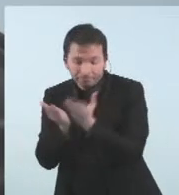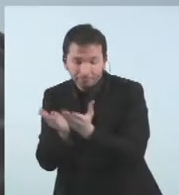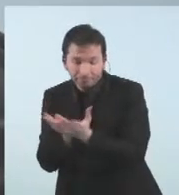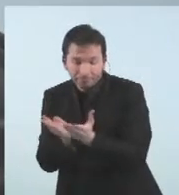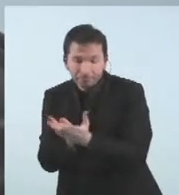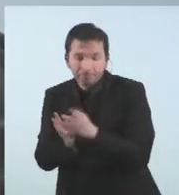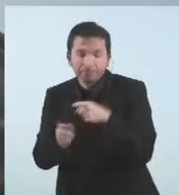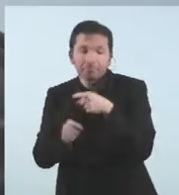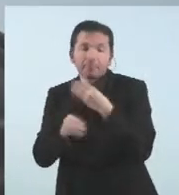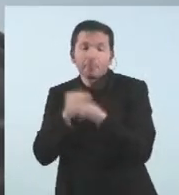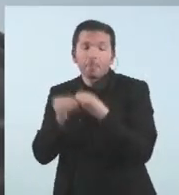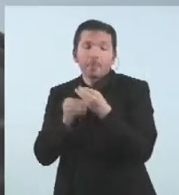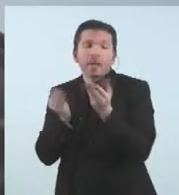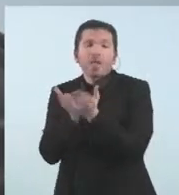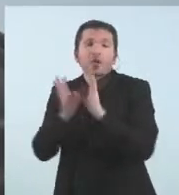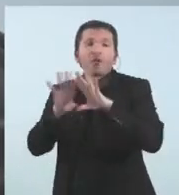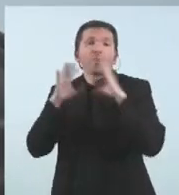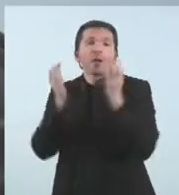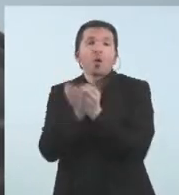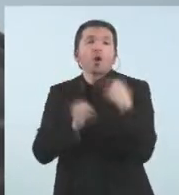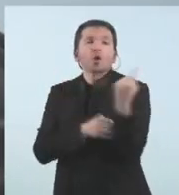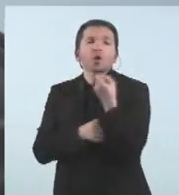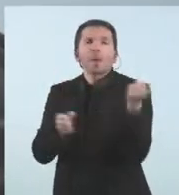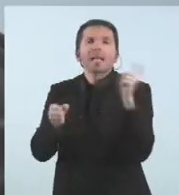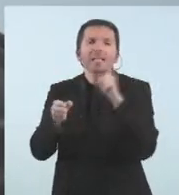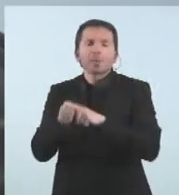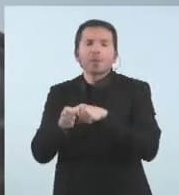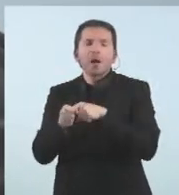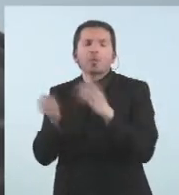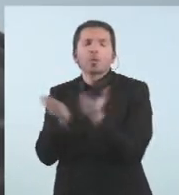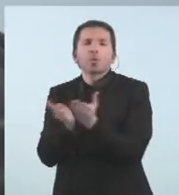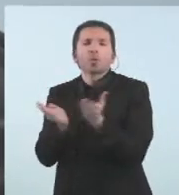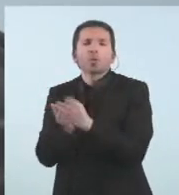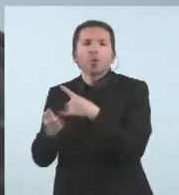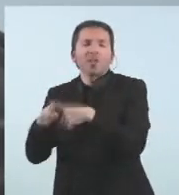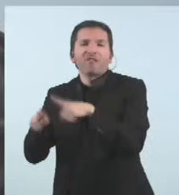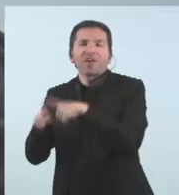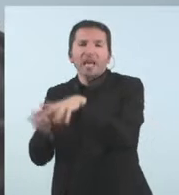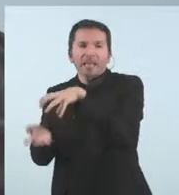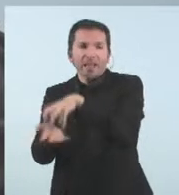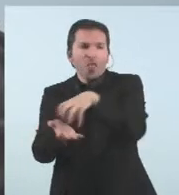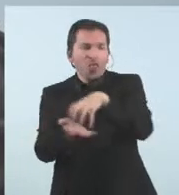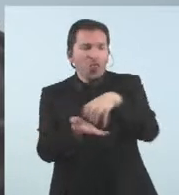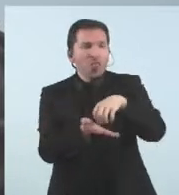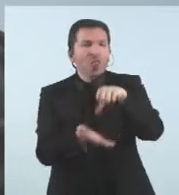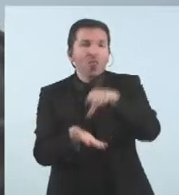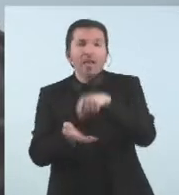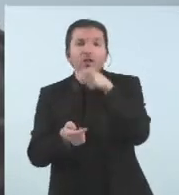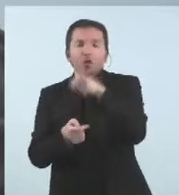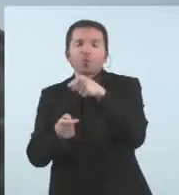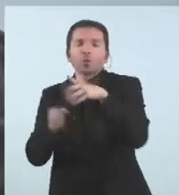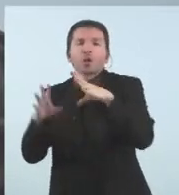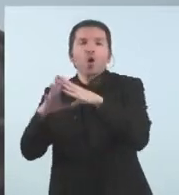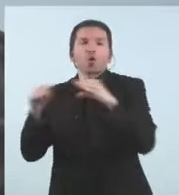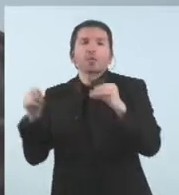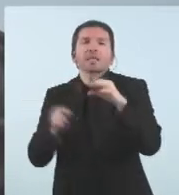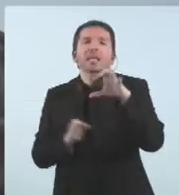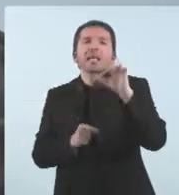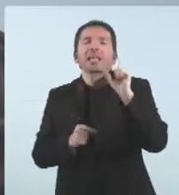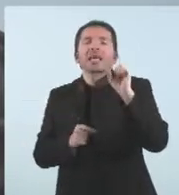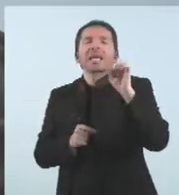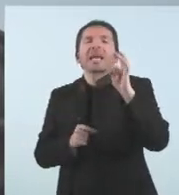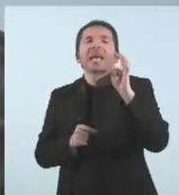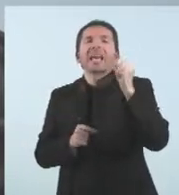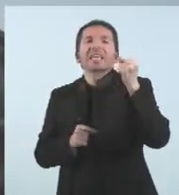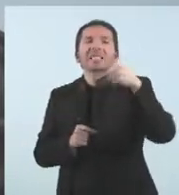de forma global de fet nosaltres participem en un estudi en diversos centres liderat per la Universitat de Stanford que justament